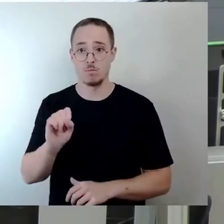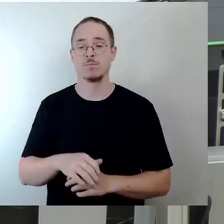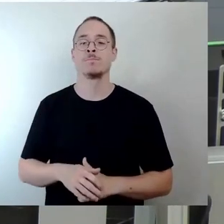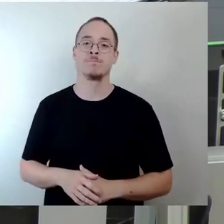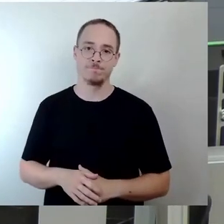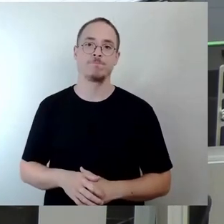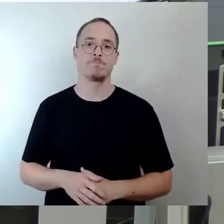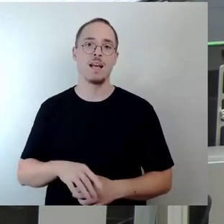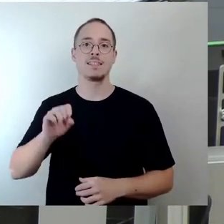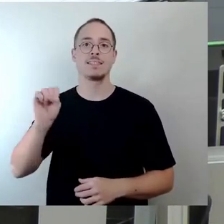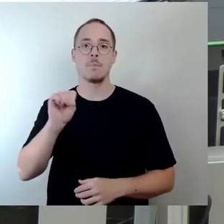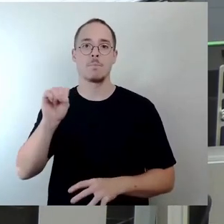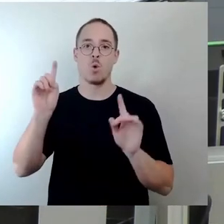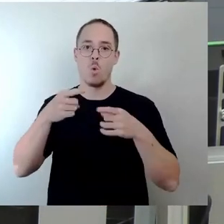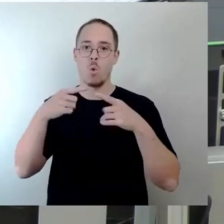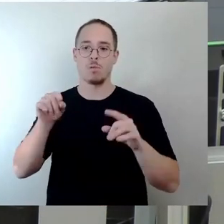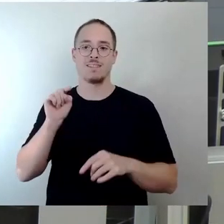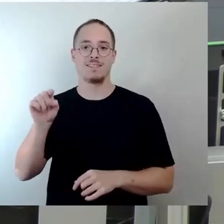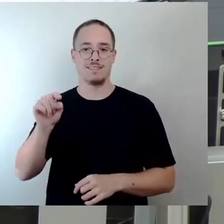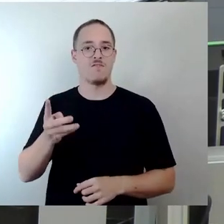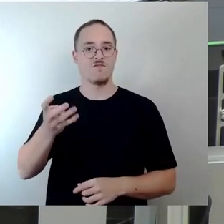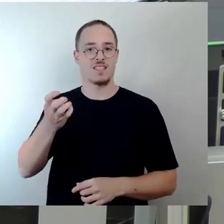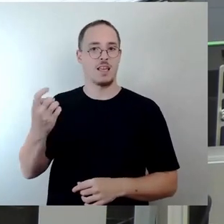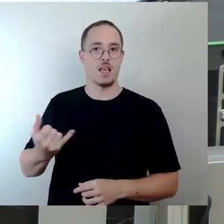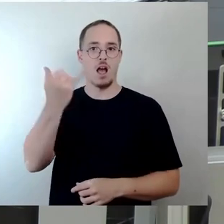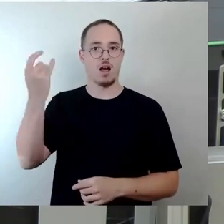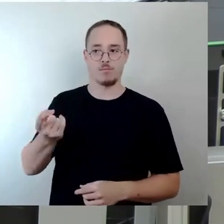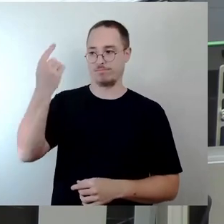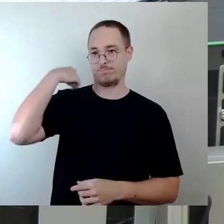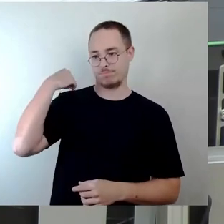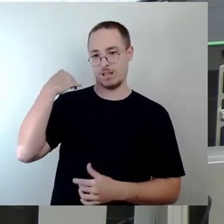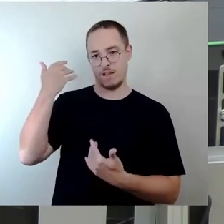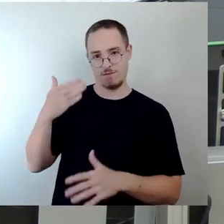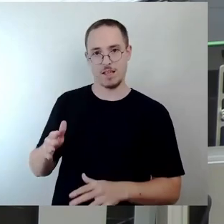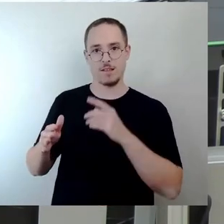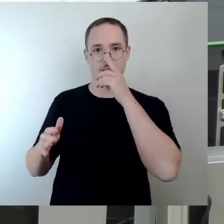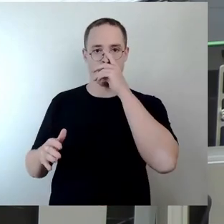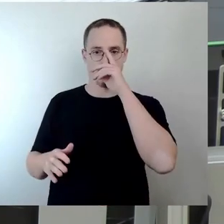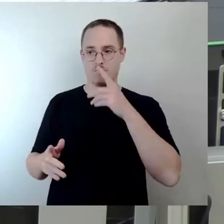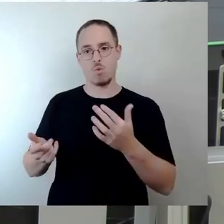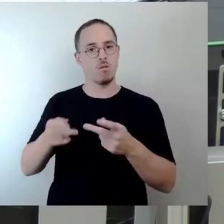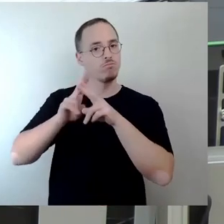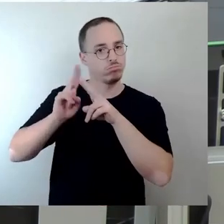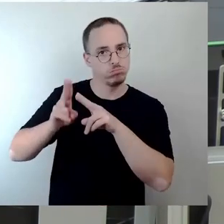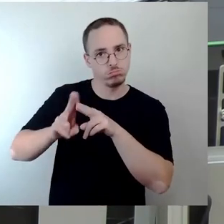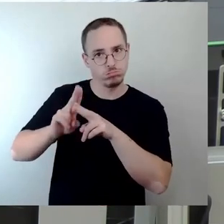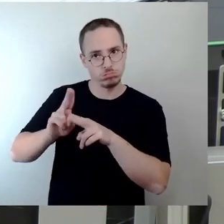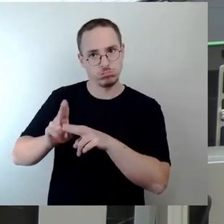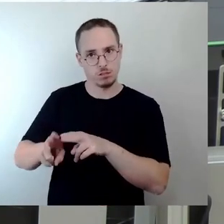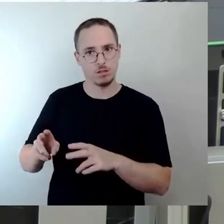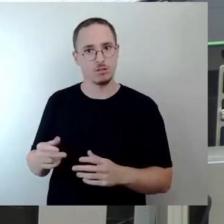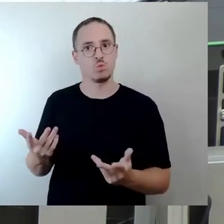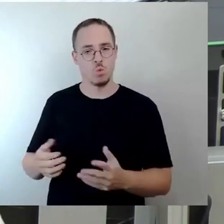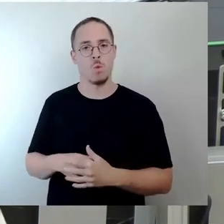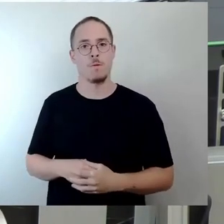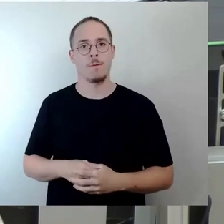Jahren als eines der Prestigeprojekte und das war ja ein tolles Projekt saniert worden. Es ist verbunden worden damit der Bau